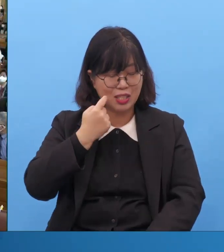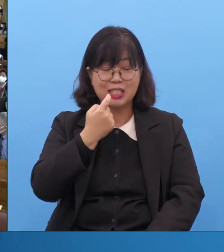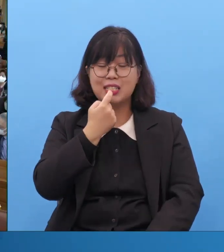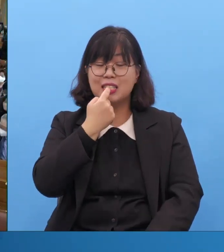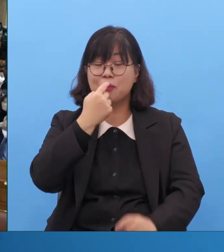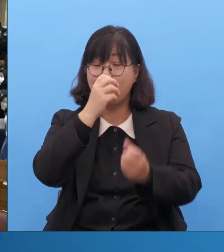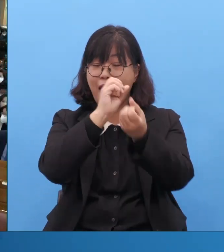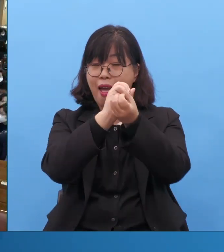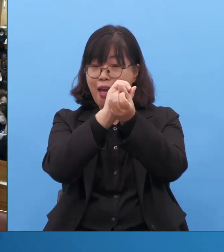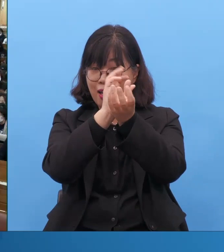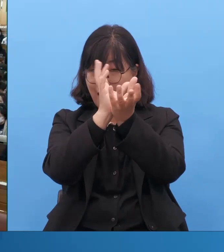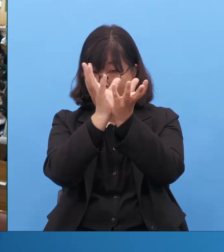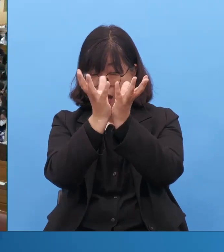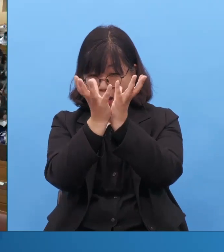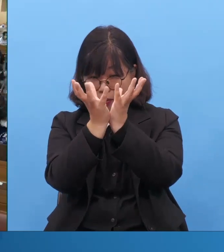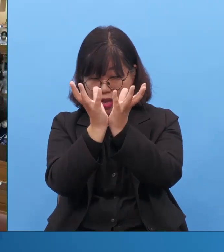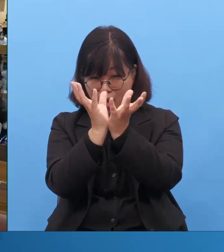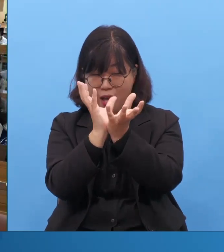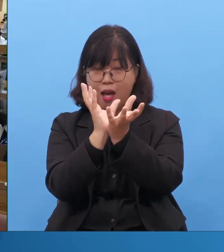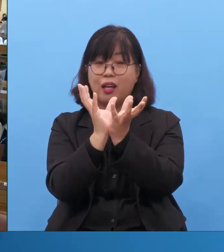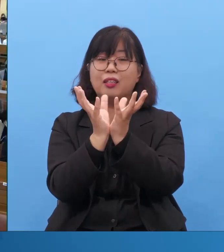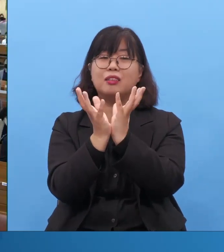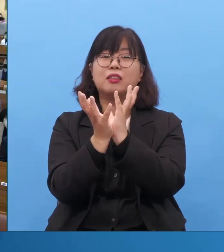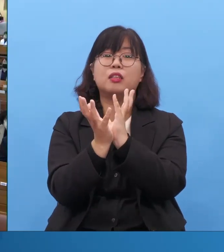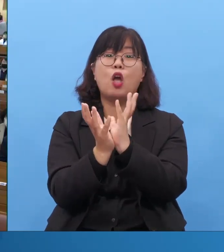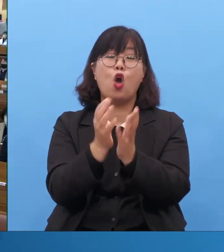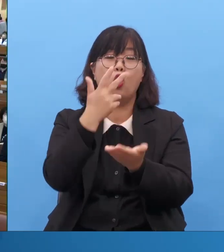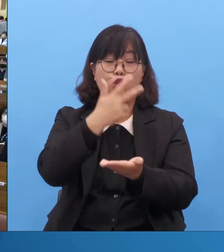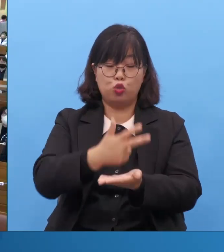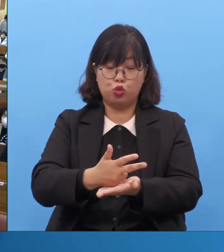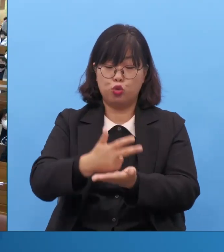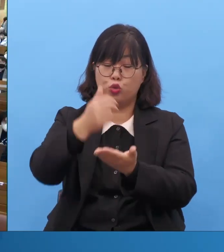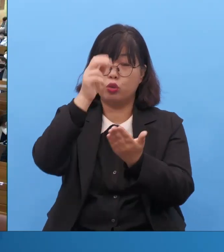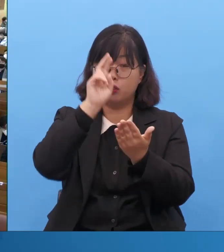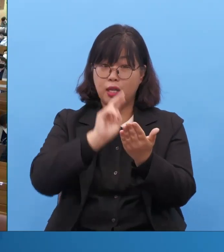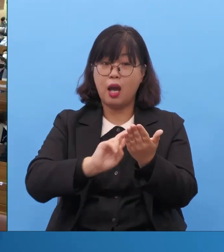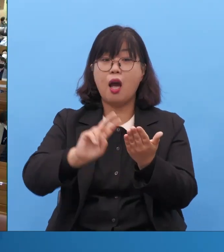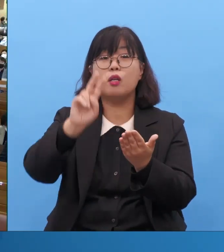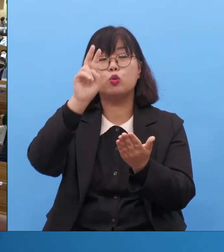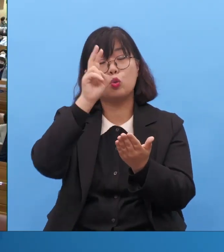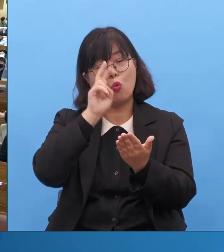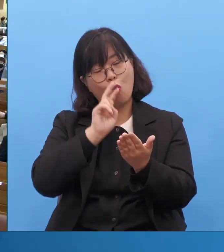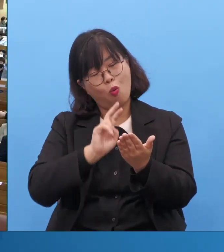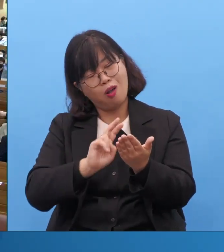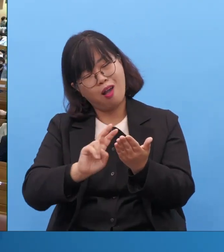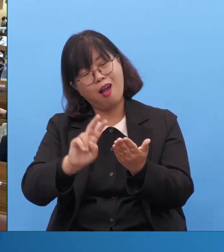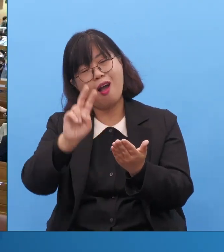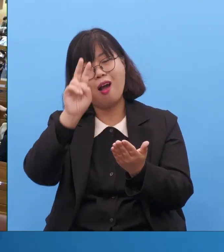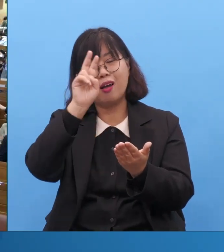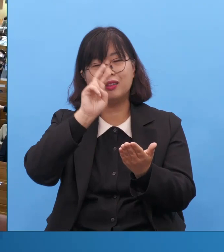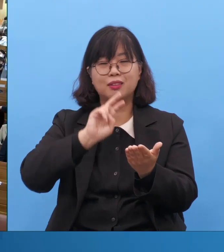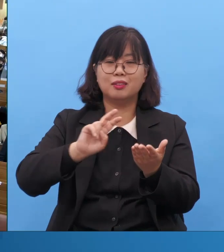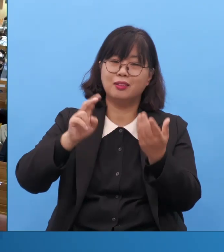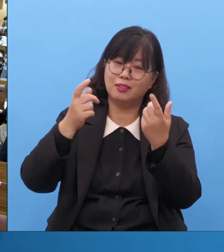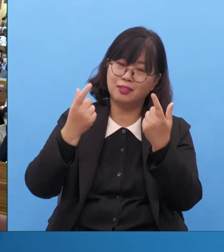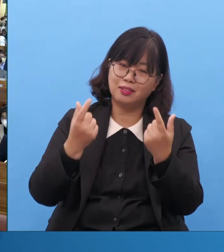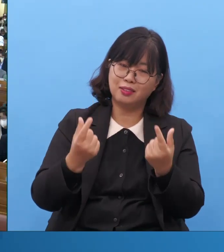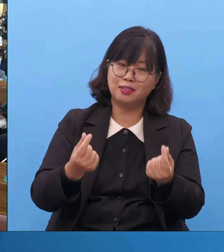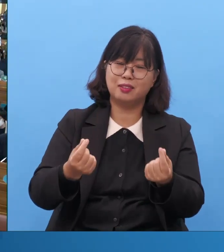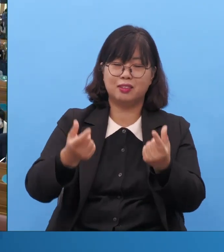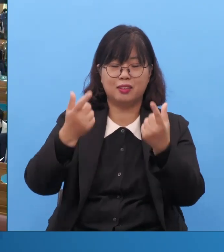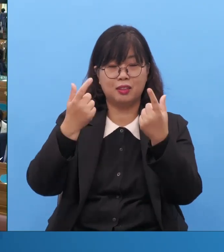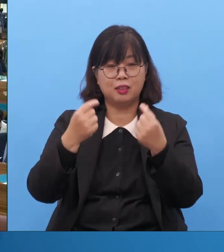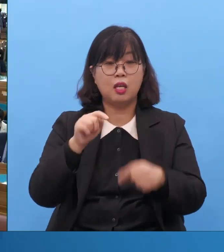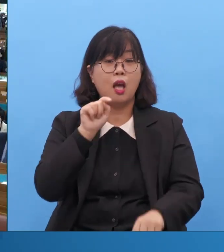스님의 세계를 자석하시기 바랍니다. 주님의 세계를 참내마